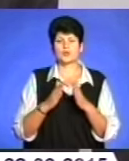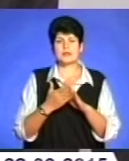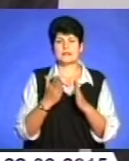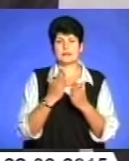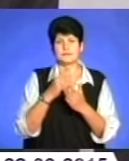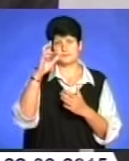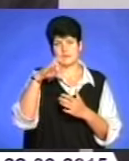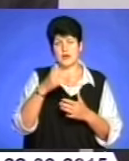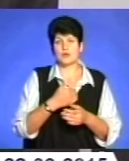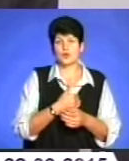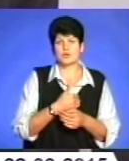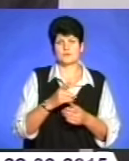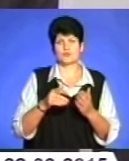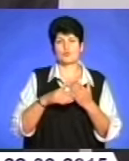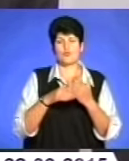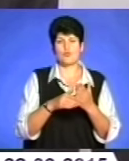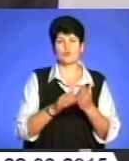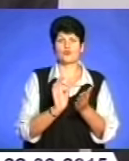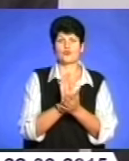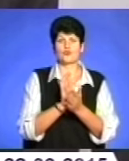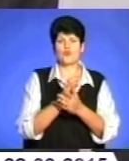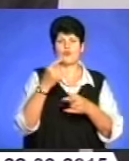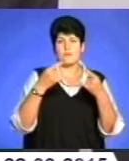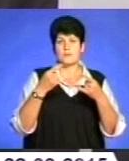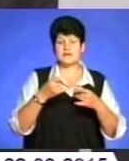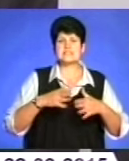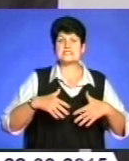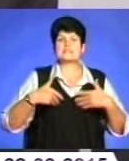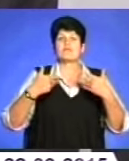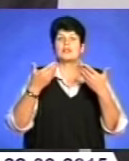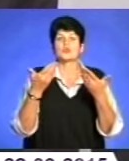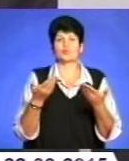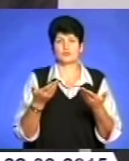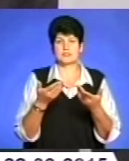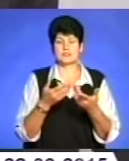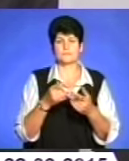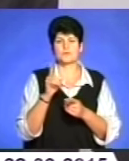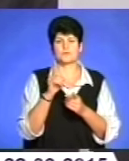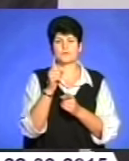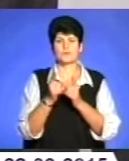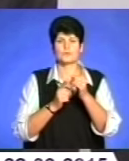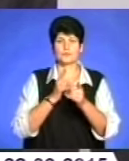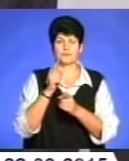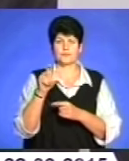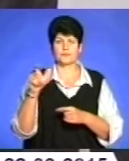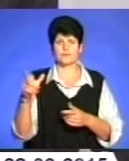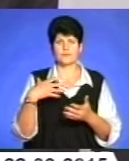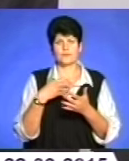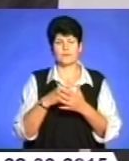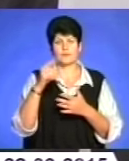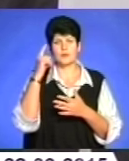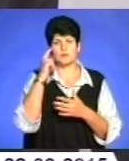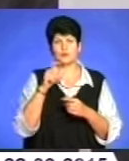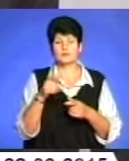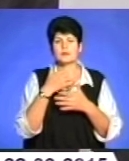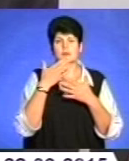країні, але хотілося б і за допомогою преси звернутися і змінити свій погляд на ті події, бо люди